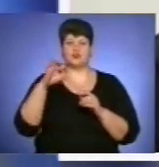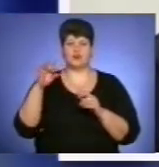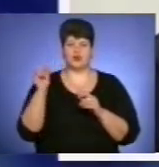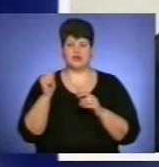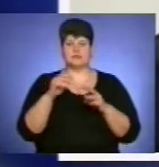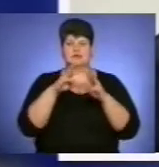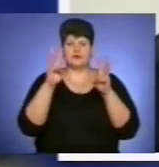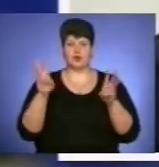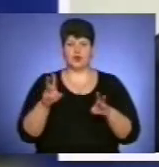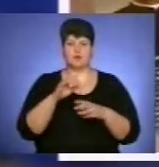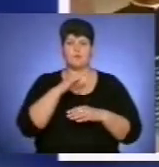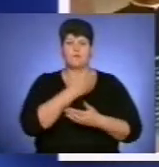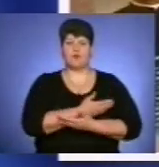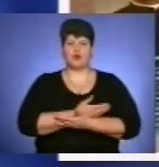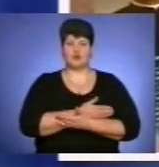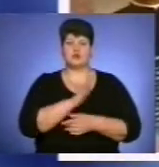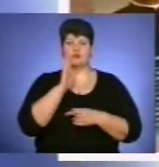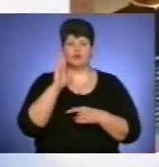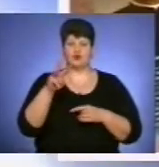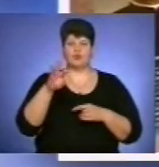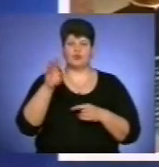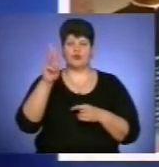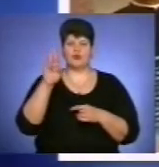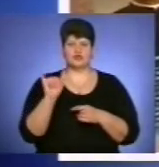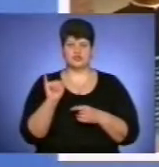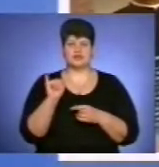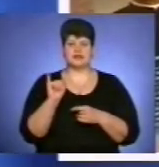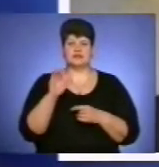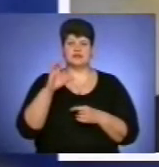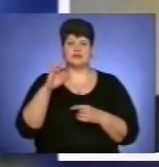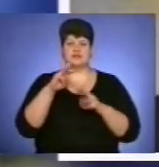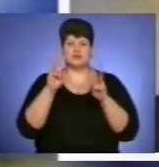Пресвятої Богородиці перебуватимуть мощі святого Івана Боско.